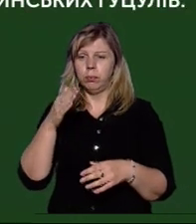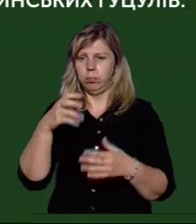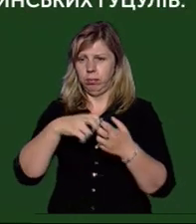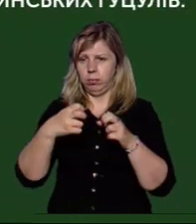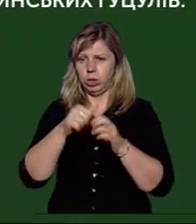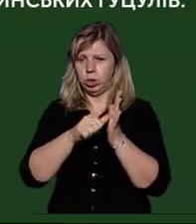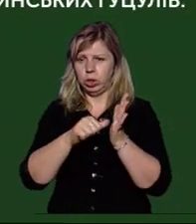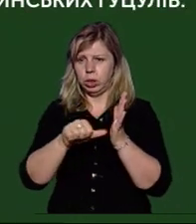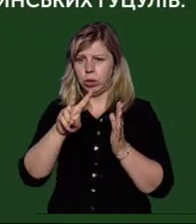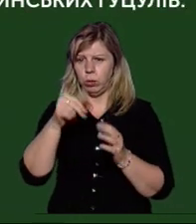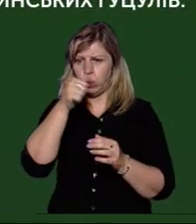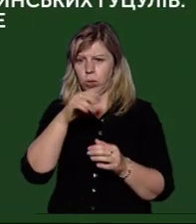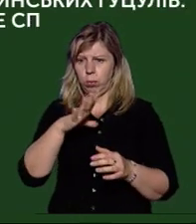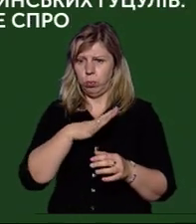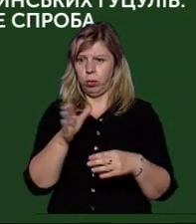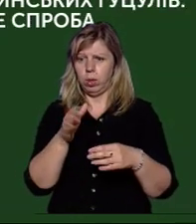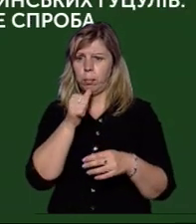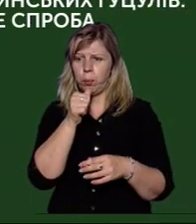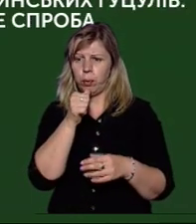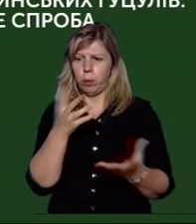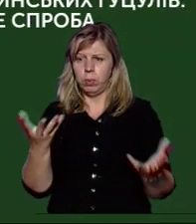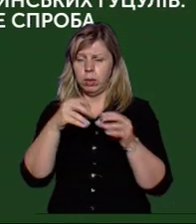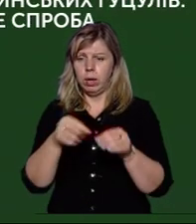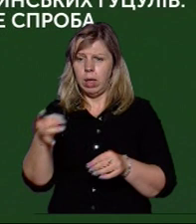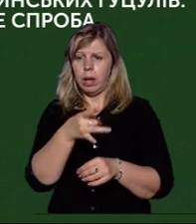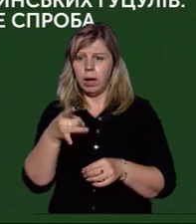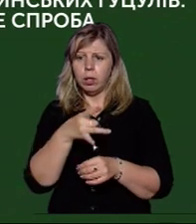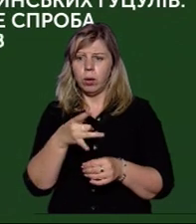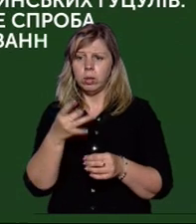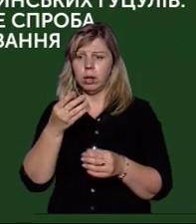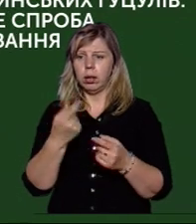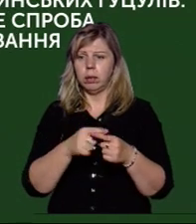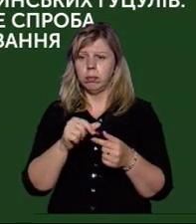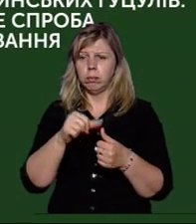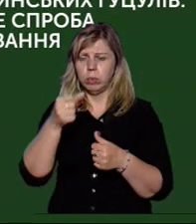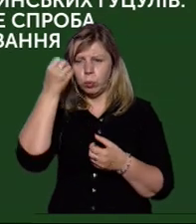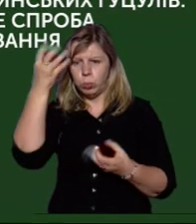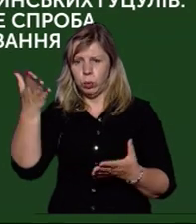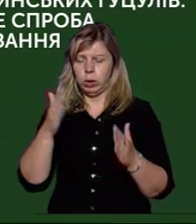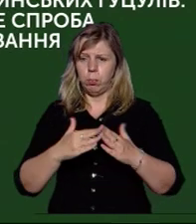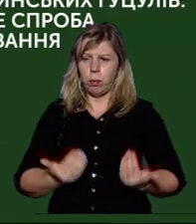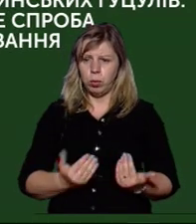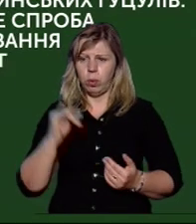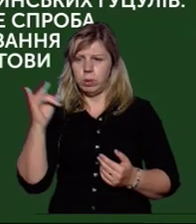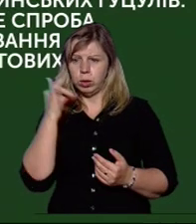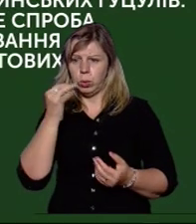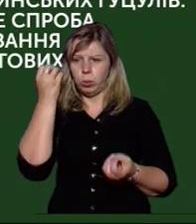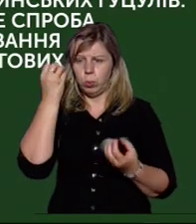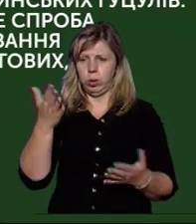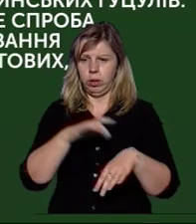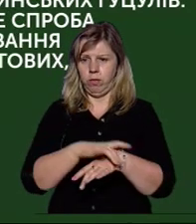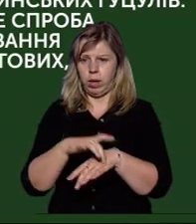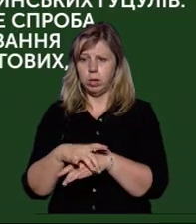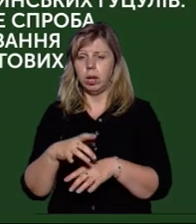році була проведена вже спроба укроплення районів без врахування історичних, культурних, побутових, ментальних і інших